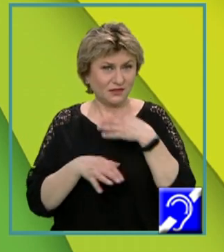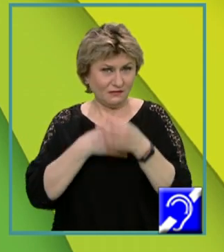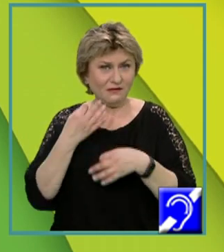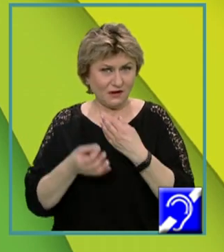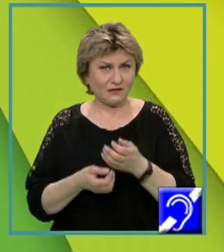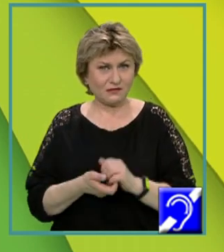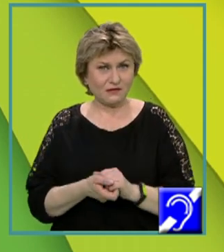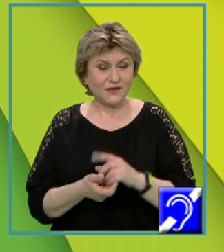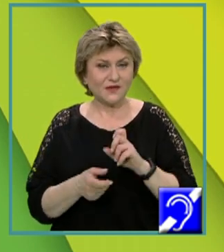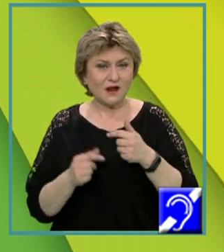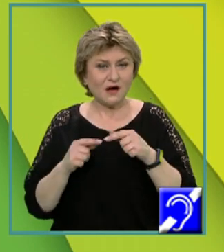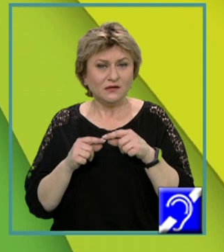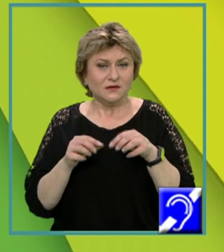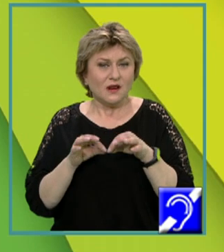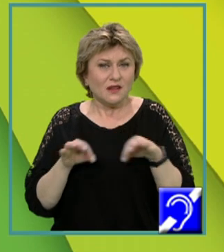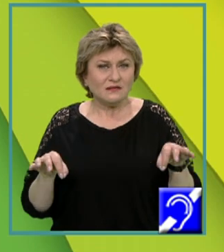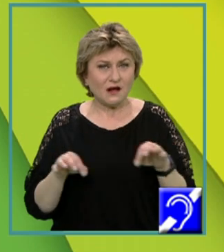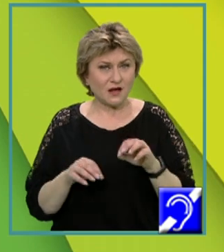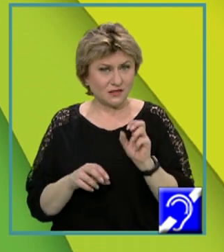de la linia 13,